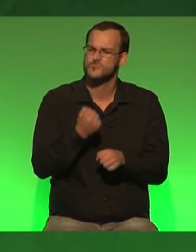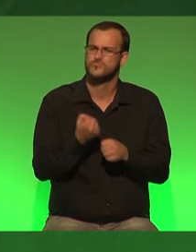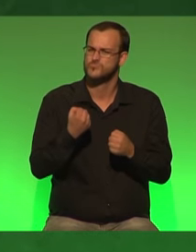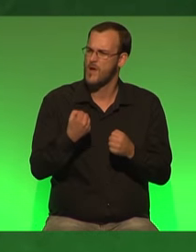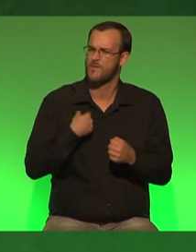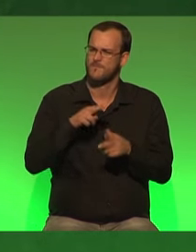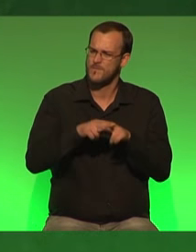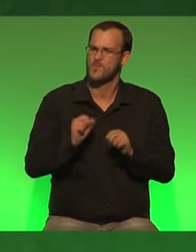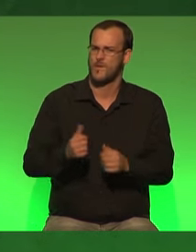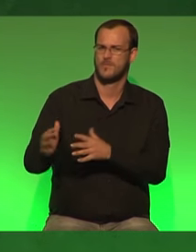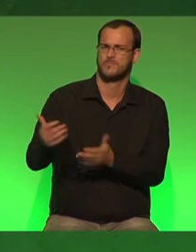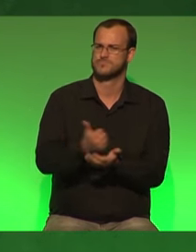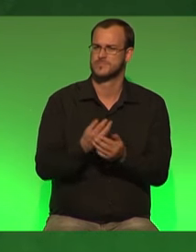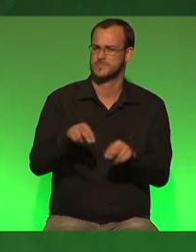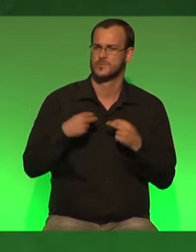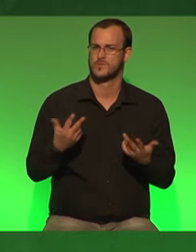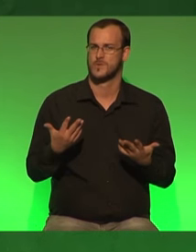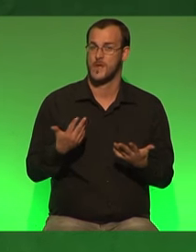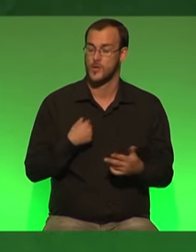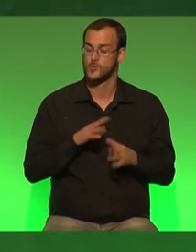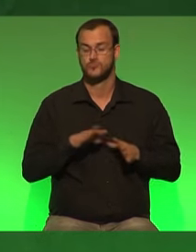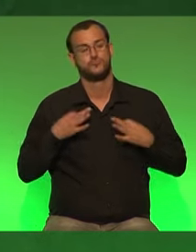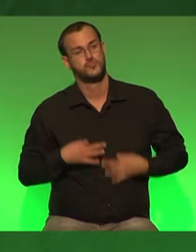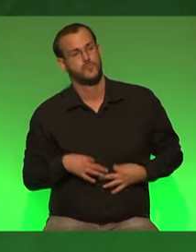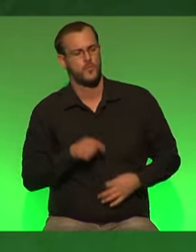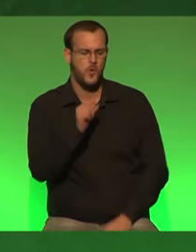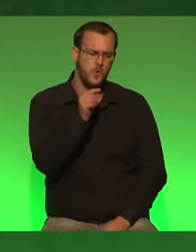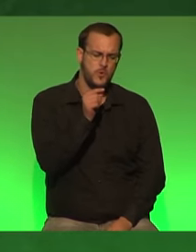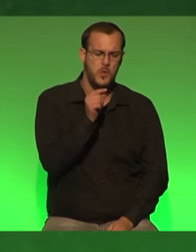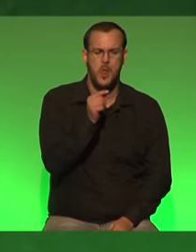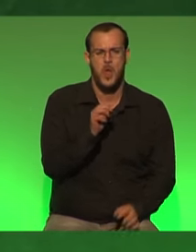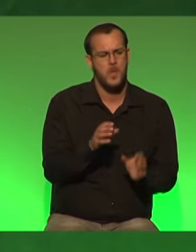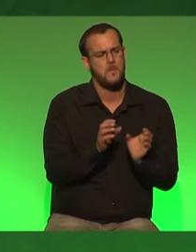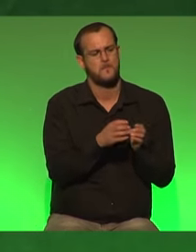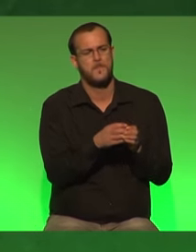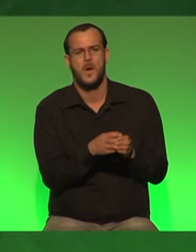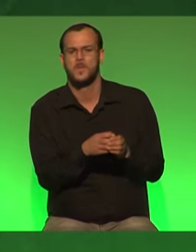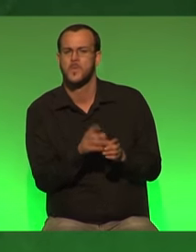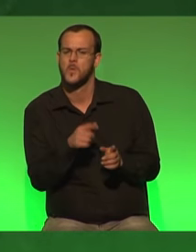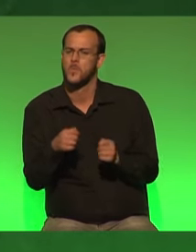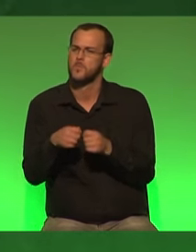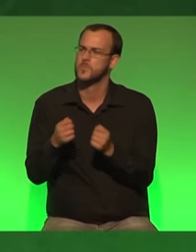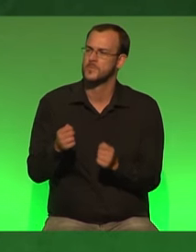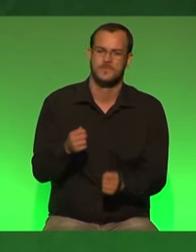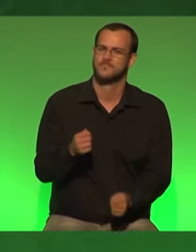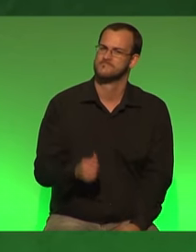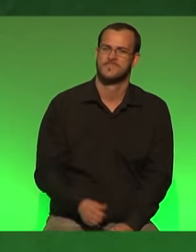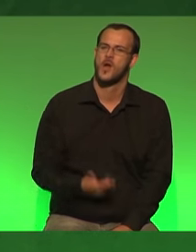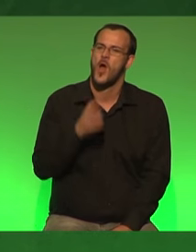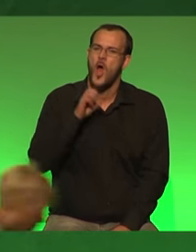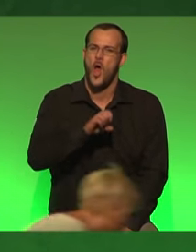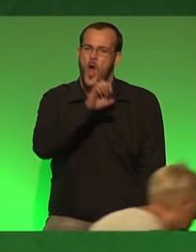ich liebe freundinnen und freunde werde mich nicht damit zufrieden geben die kleinste opositionspartei in land und bund zu sein die